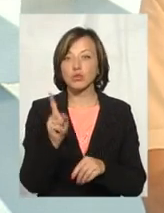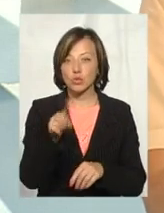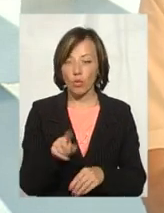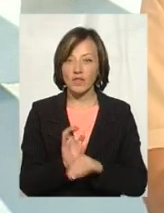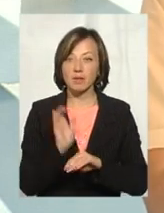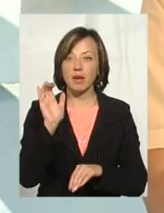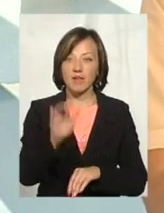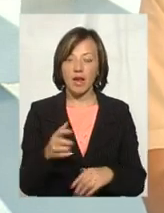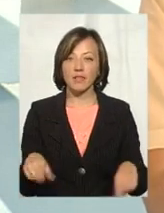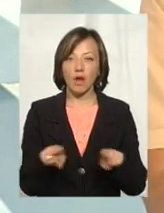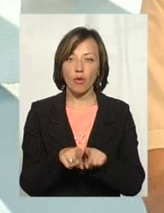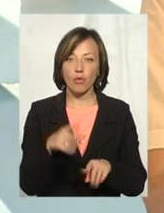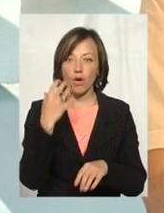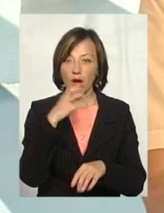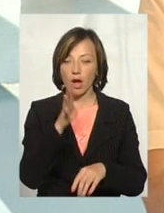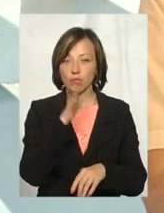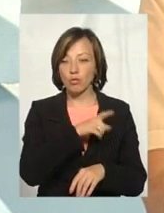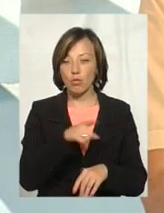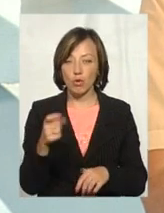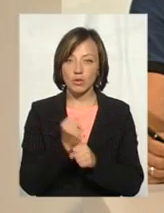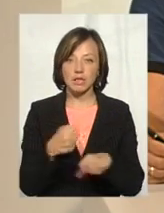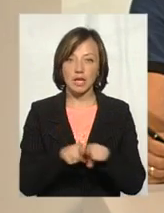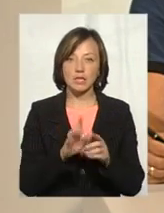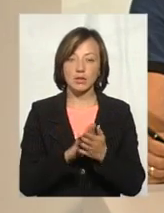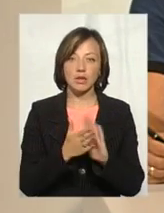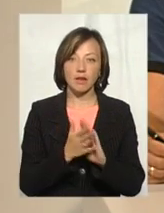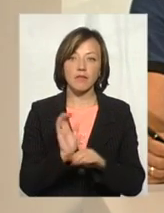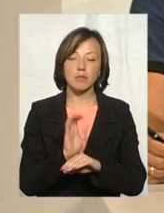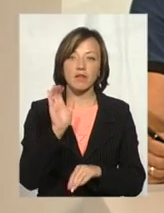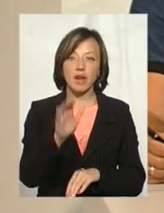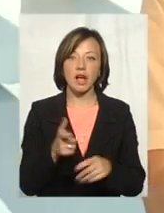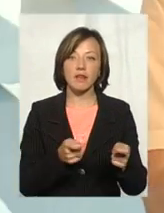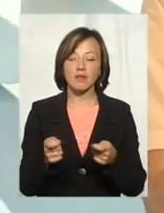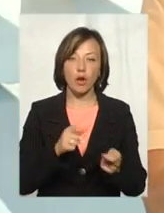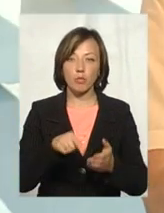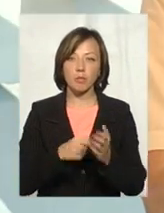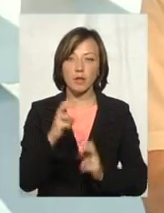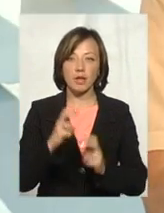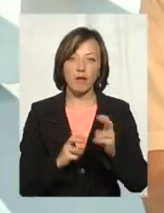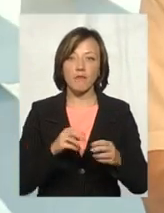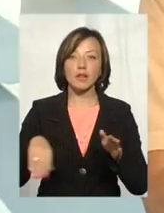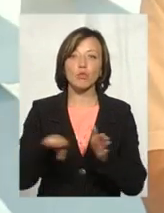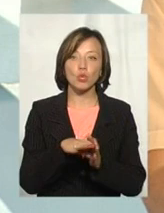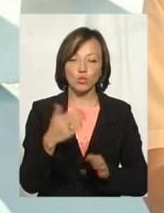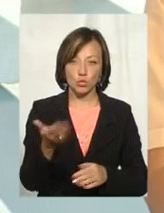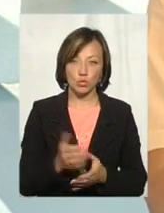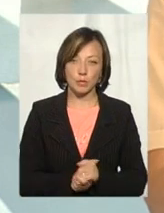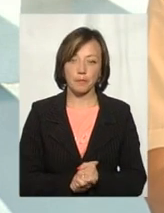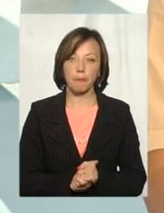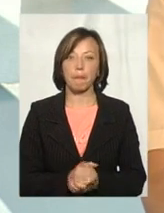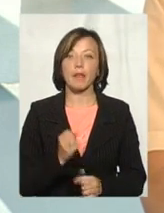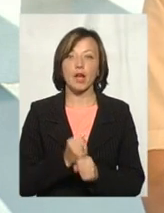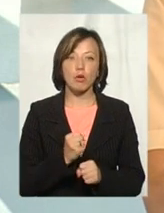відправляє в таку гарячу пору, коли робиться така ситуація сміття, він відправляє керівника комунальних підприємств у відпустку. Тобто